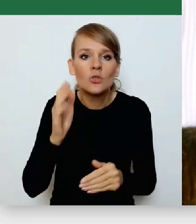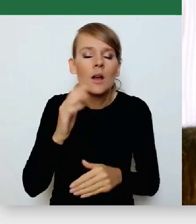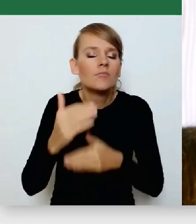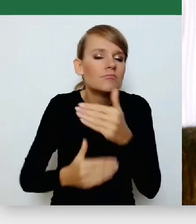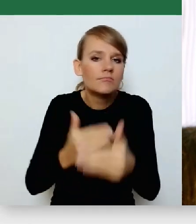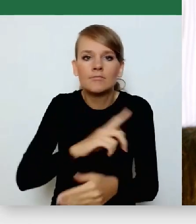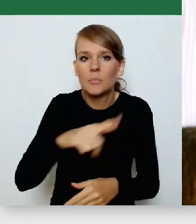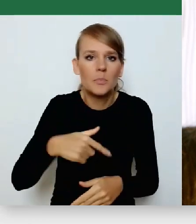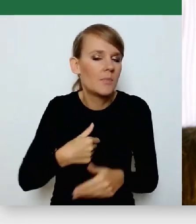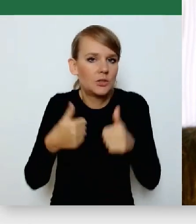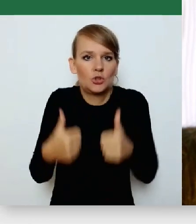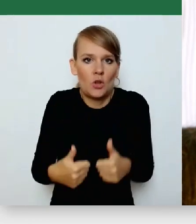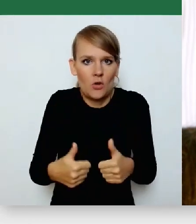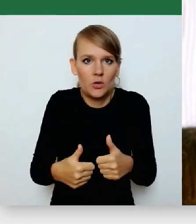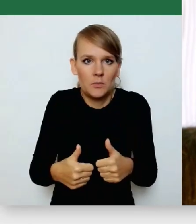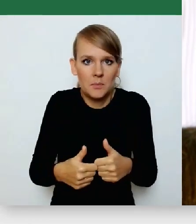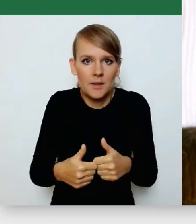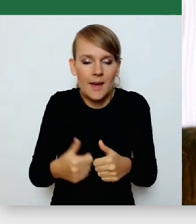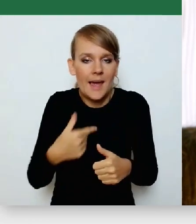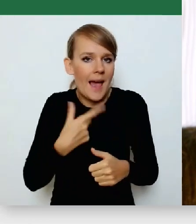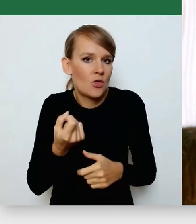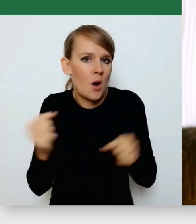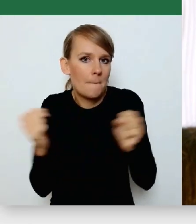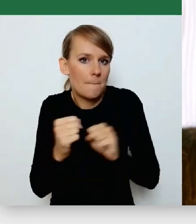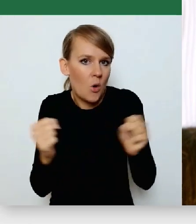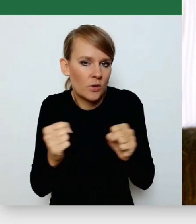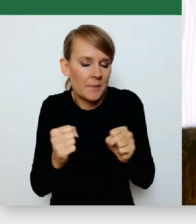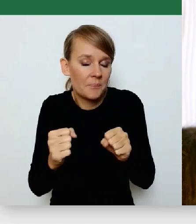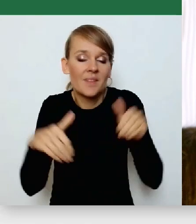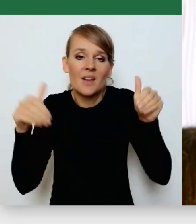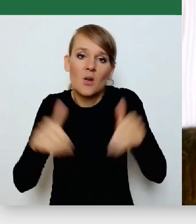i albo to pójdzie w dwie strony. Ja mam takie obawy. Albo faktycznie do,